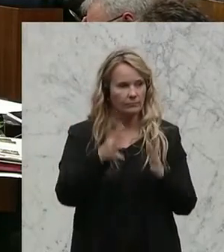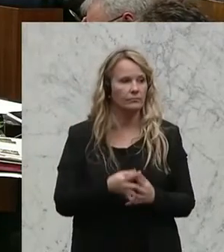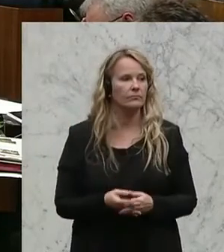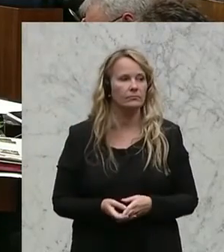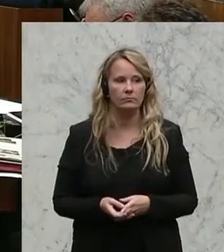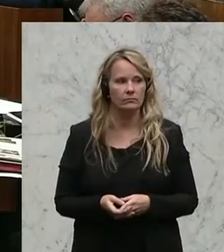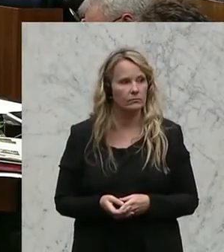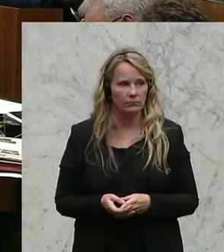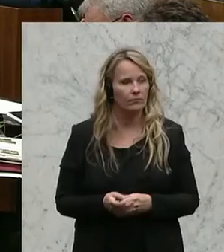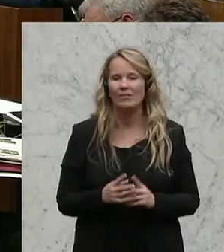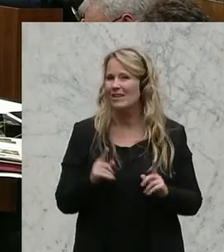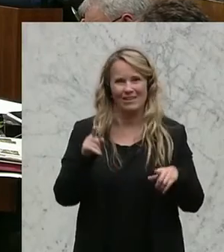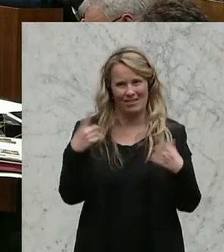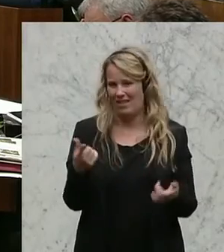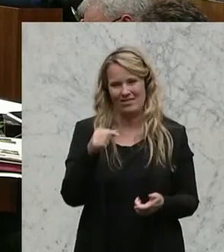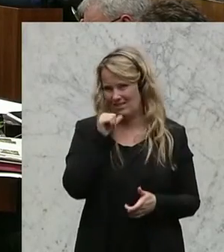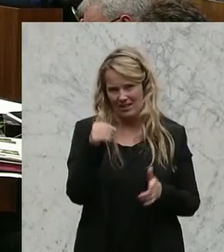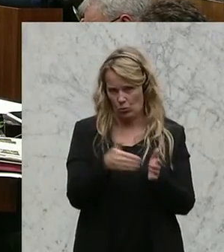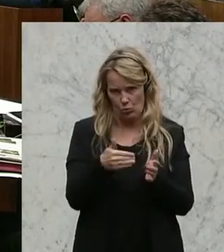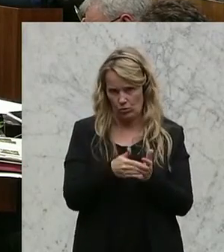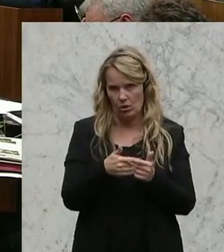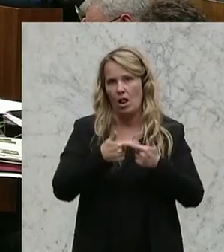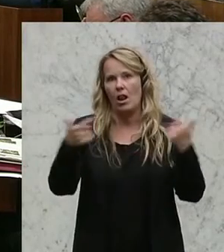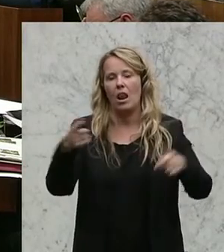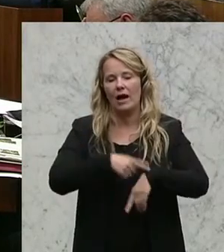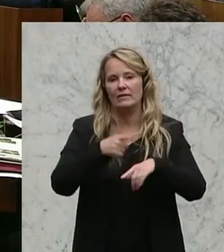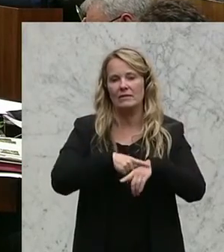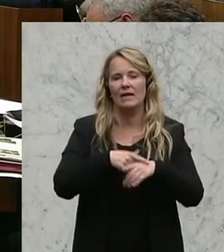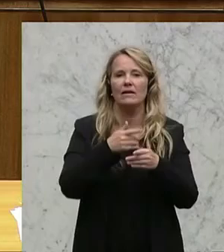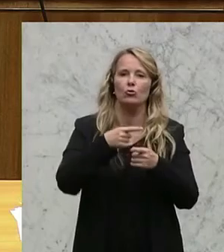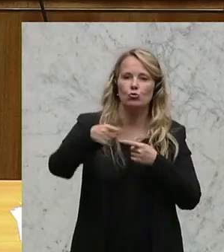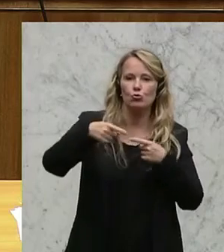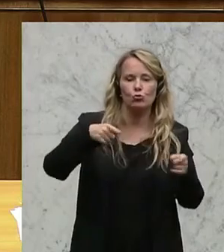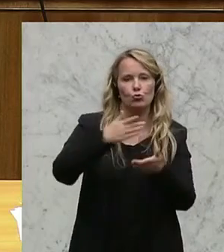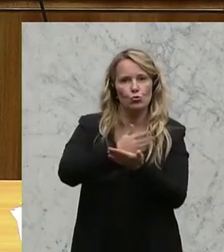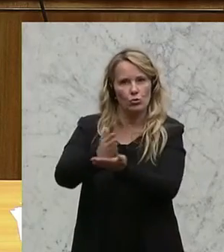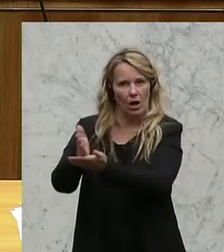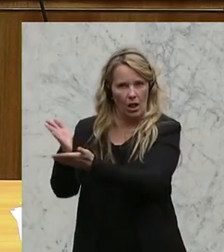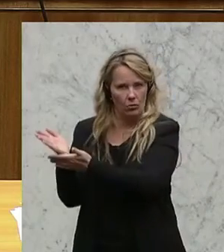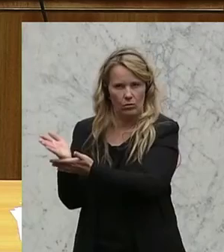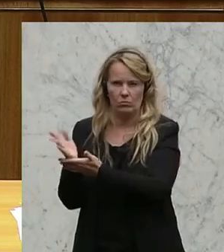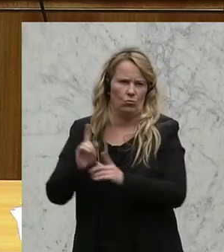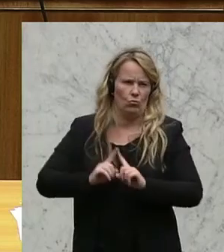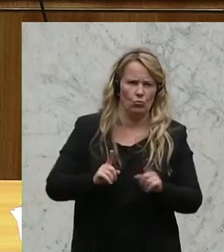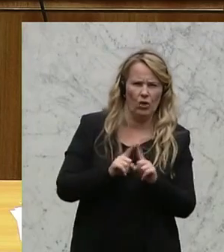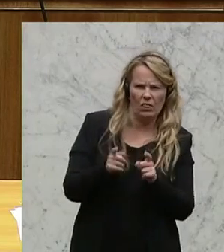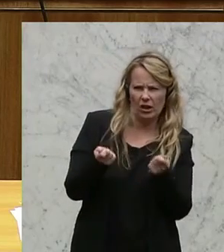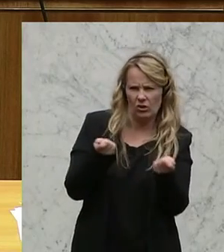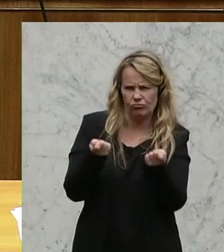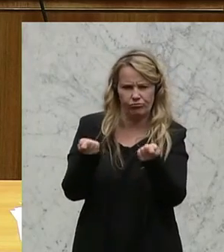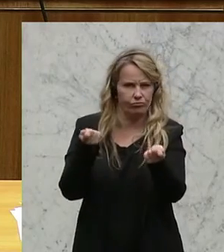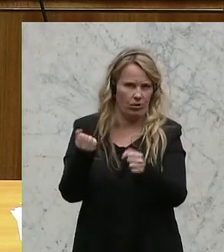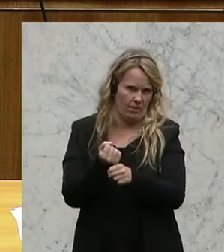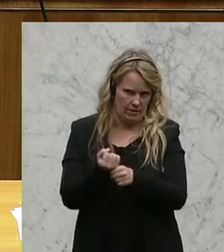Es wäre dann nämlich nicht mehr nötig, mit Langzeitzuteilungen und sonstigen Manövern zu